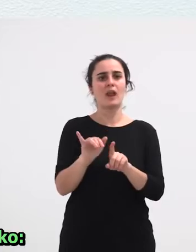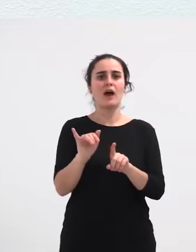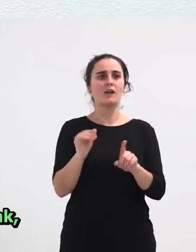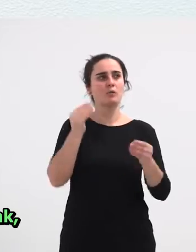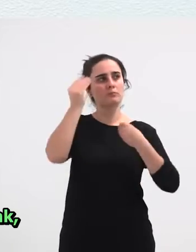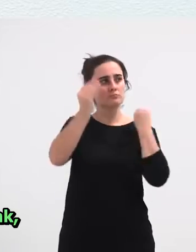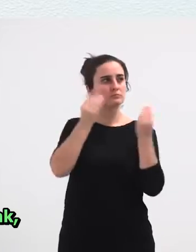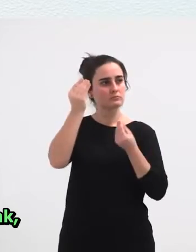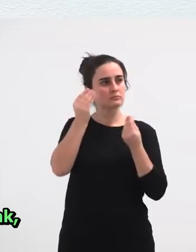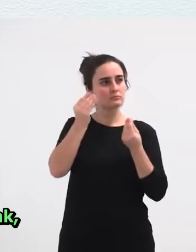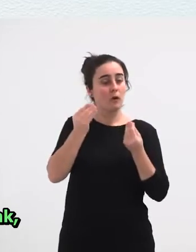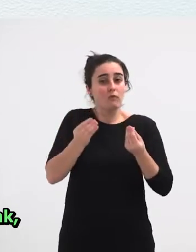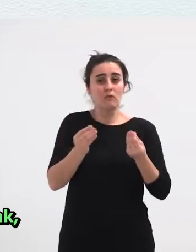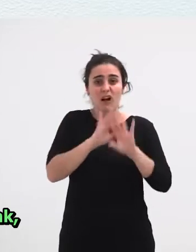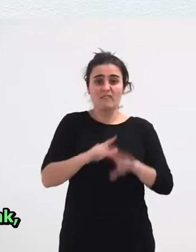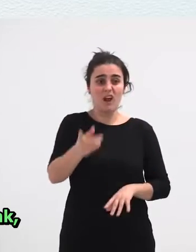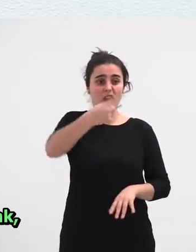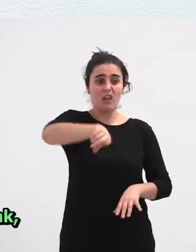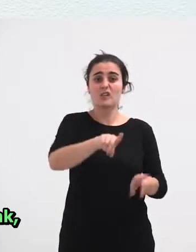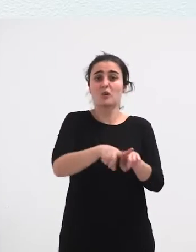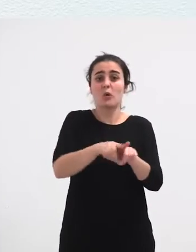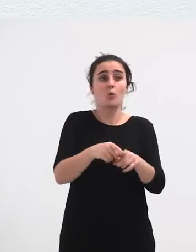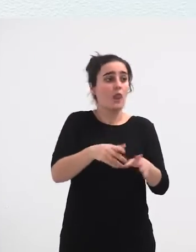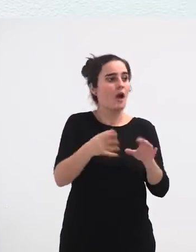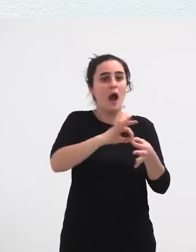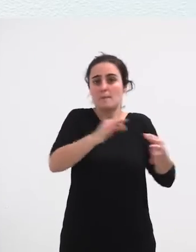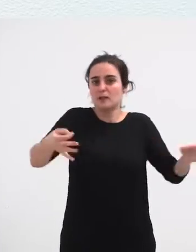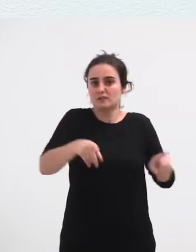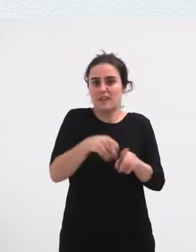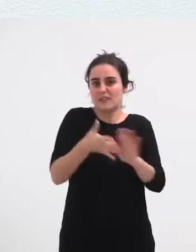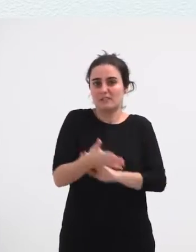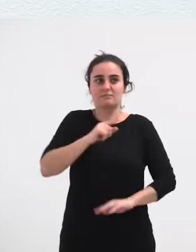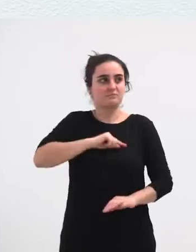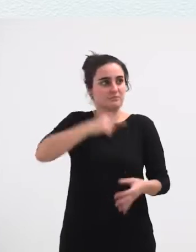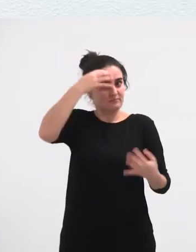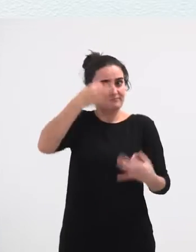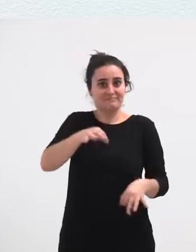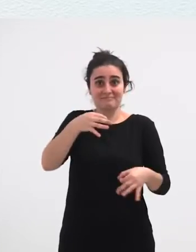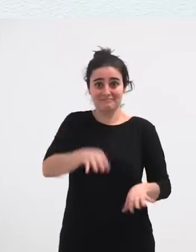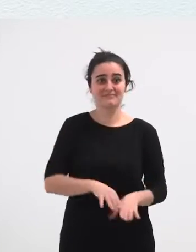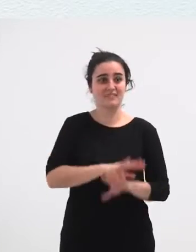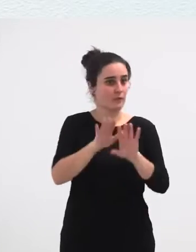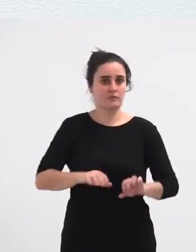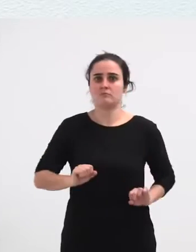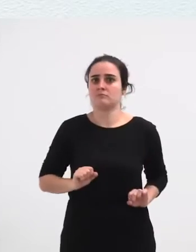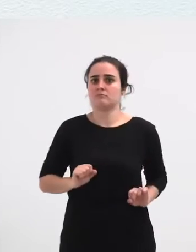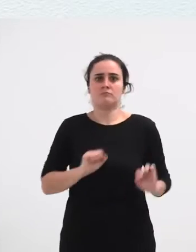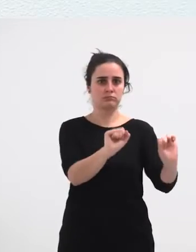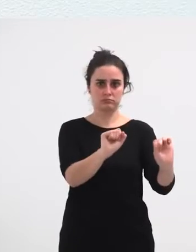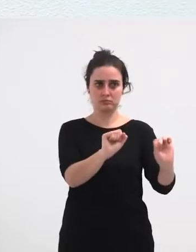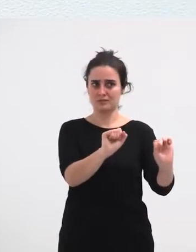Pentsatzeko Hako Eski Gure Lagunak Zira Sortze Dudenak Esaten Dizute Eta Etzieten Duzi Sortuzak Kalapita